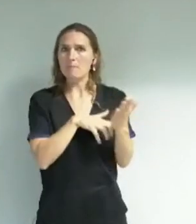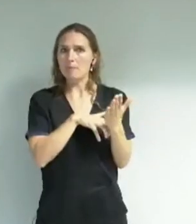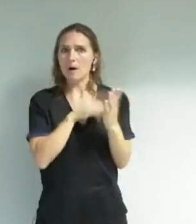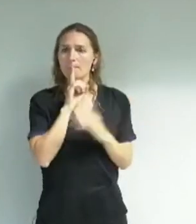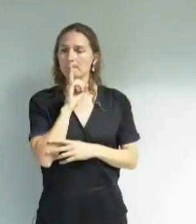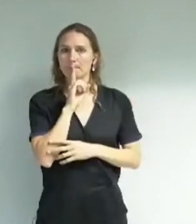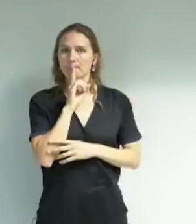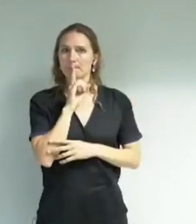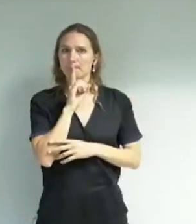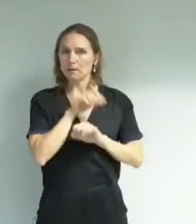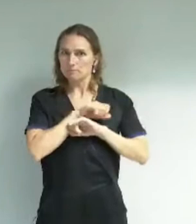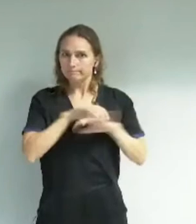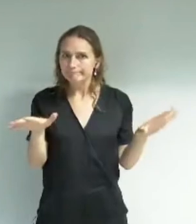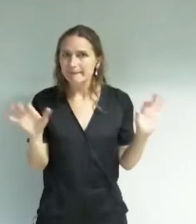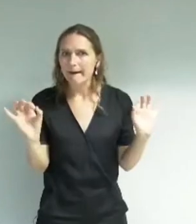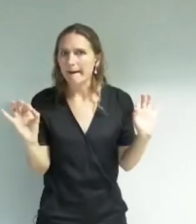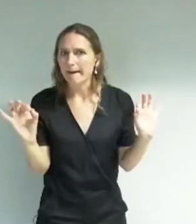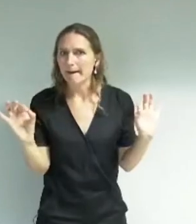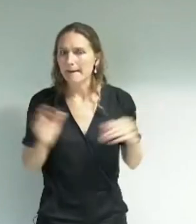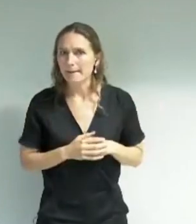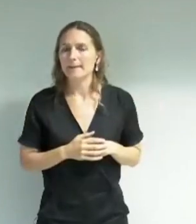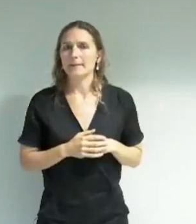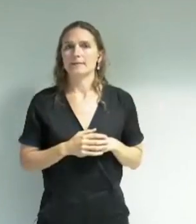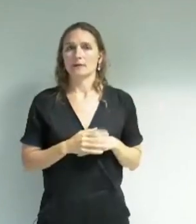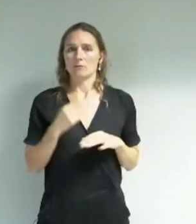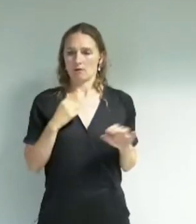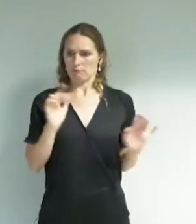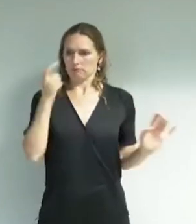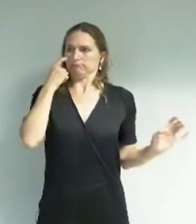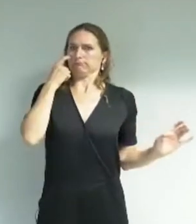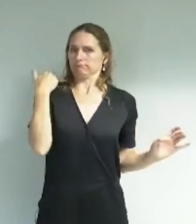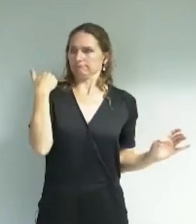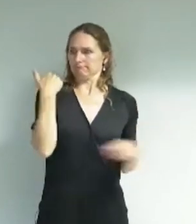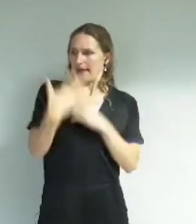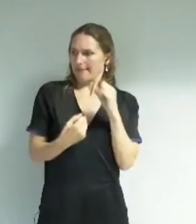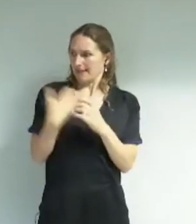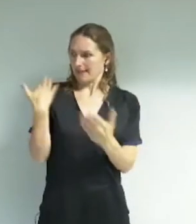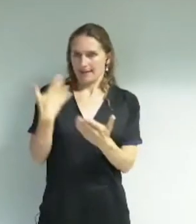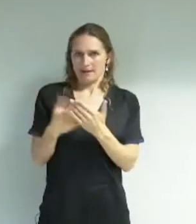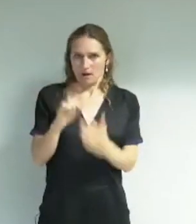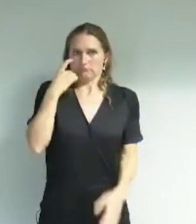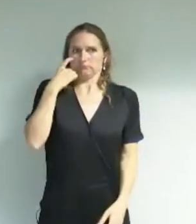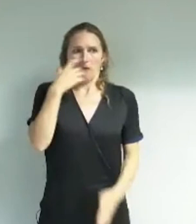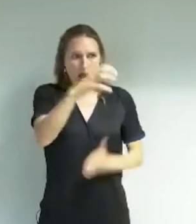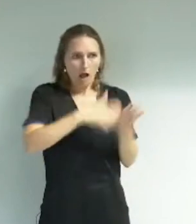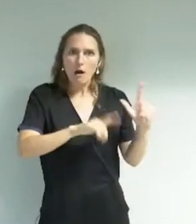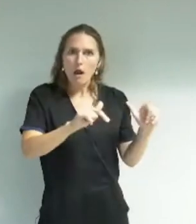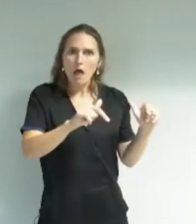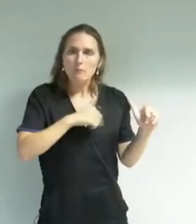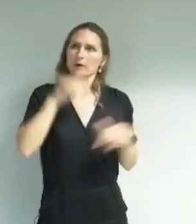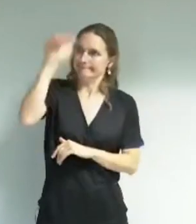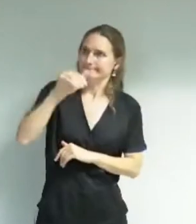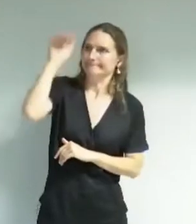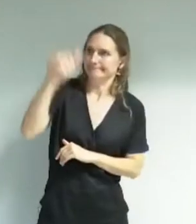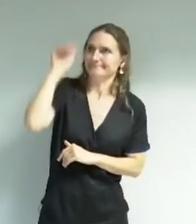conseil municipal et au grenoblois ? Quand j'ai appris son existence cette année, je vous ai écrit pendant plusieurs mois